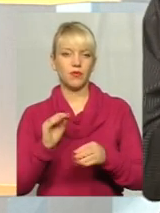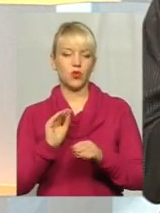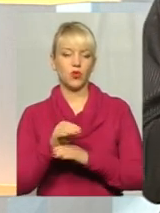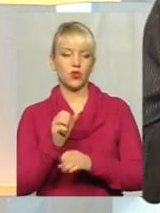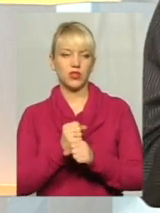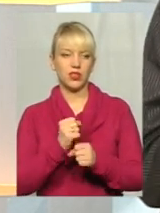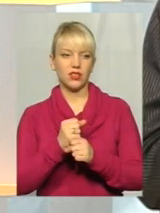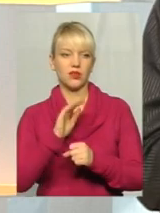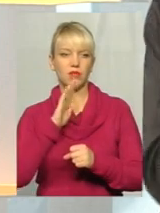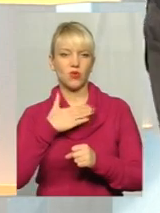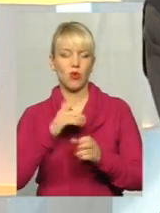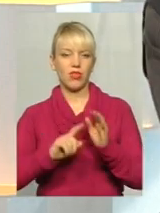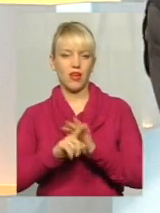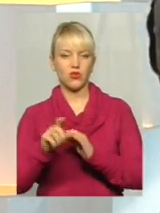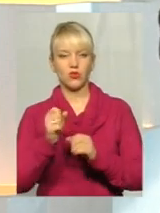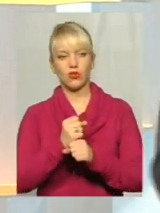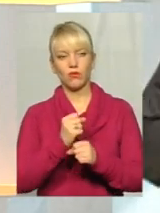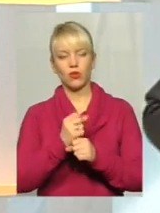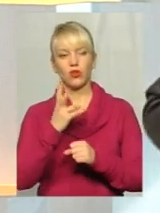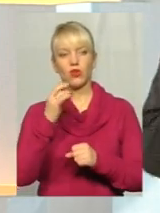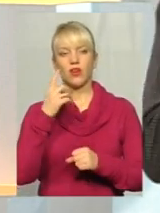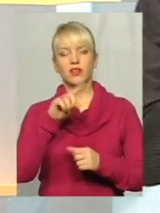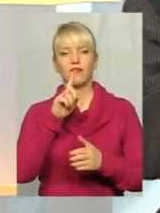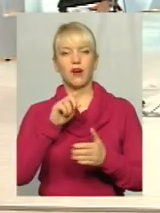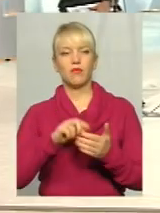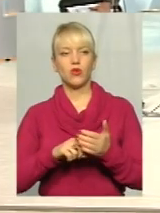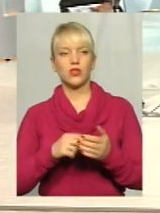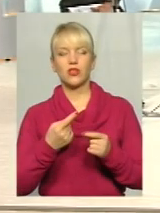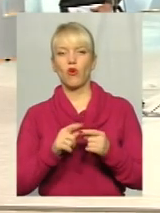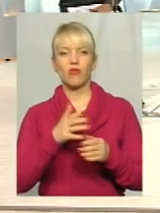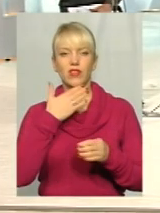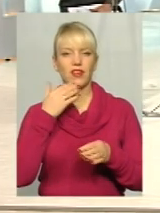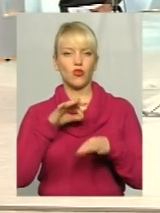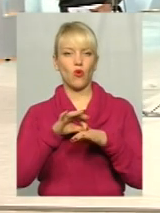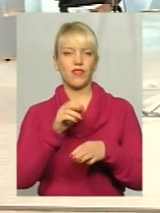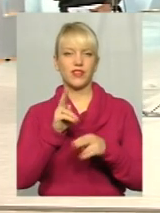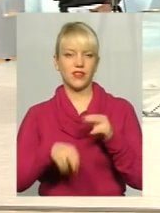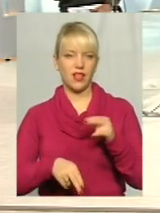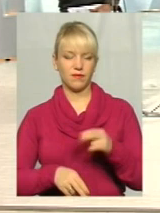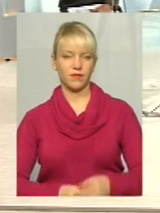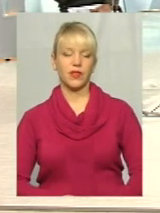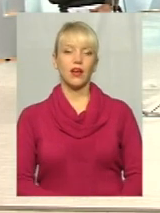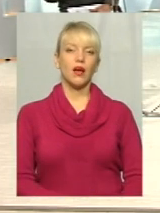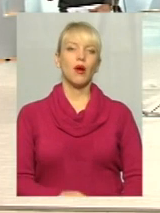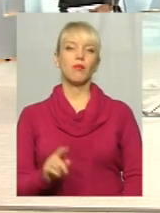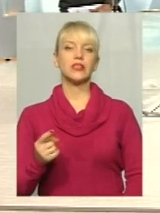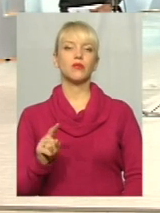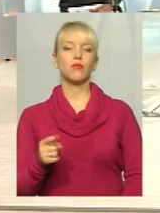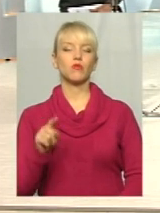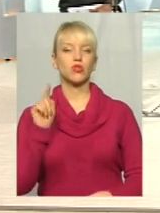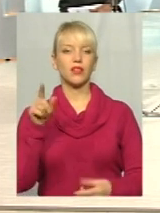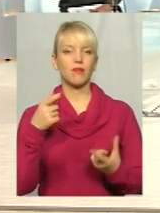мою початку роботу. Один питання. Але вона не доведена. Чому? Тому що там, де я